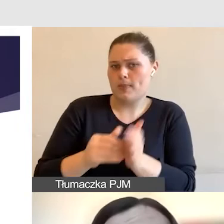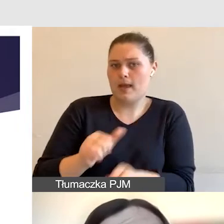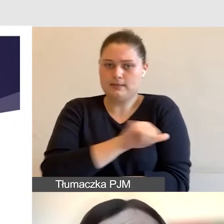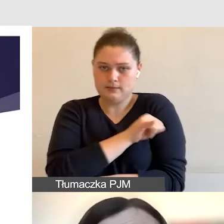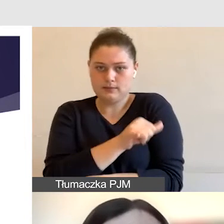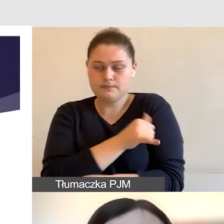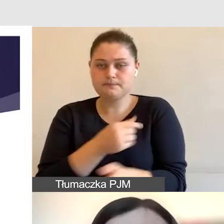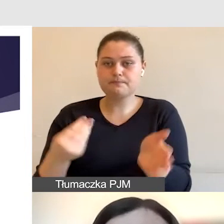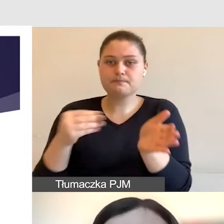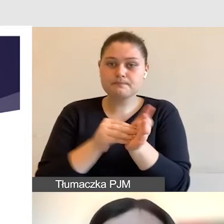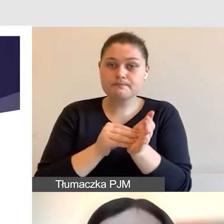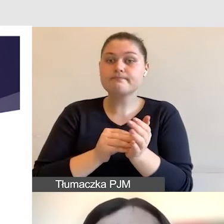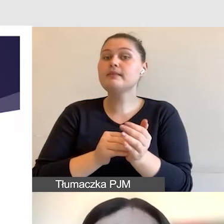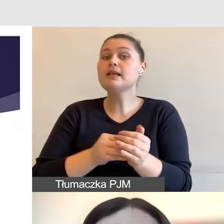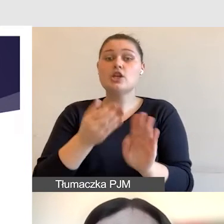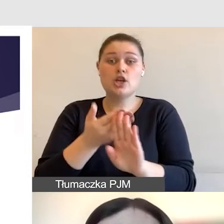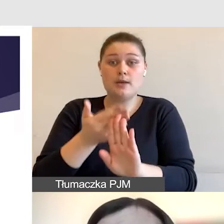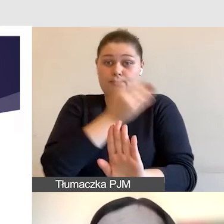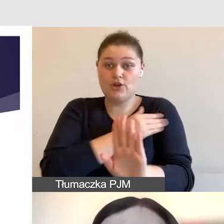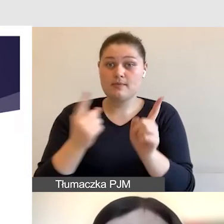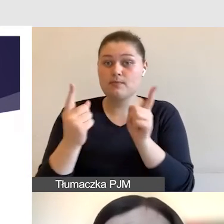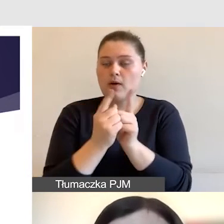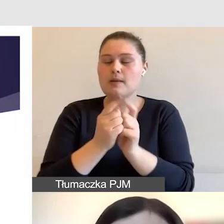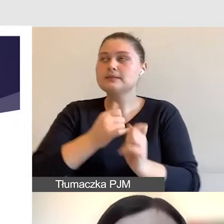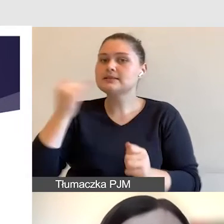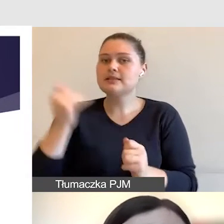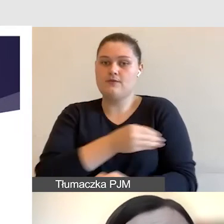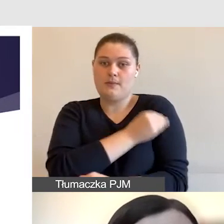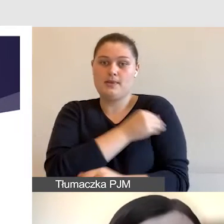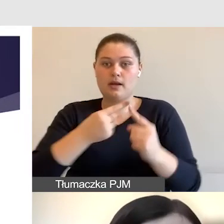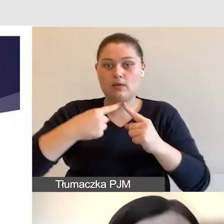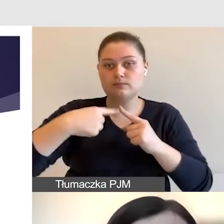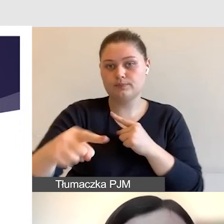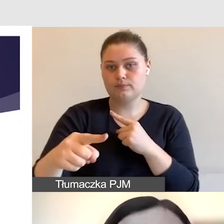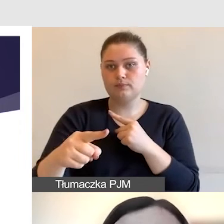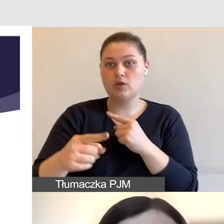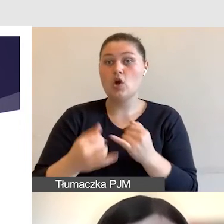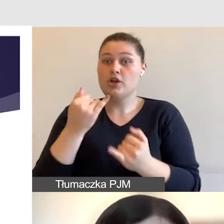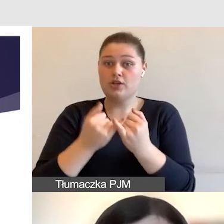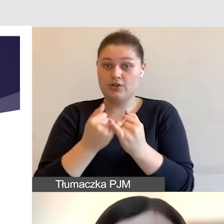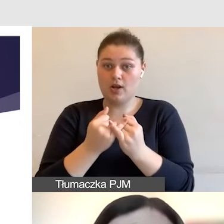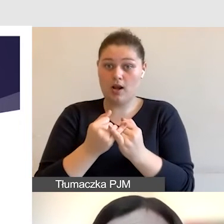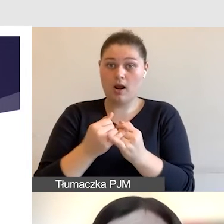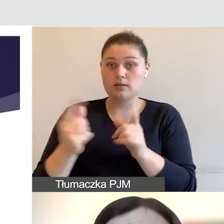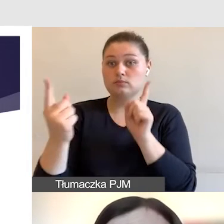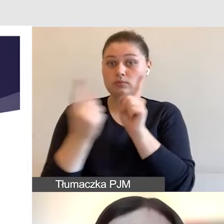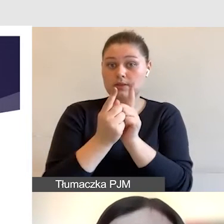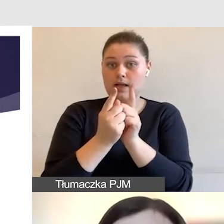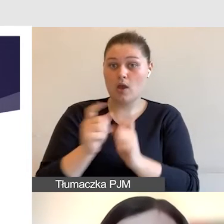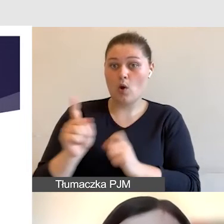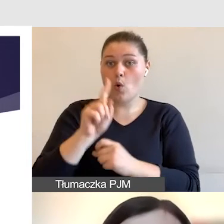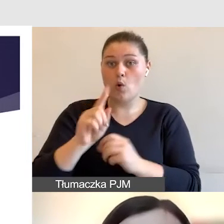przygotować i jeśli nasze spotkanie trwa dłużej niż godzinę, zapewniamy team partnera, by tłumacze